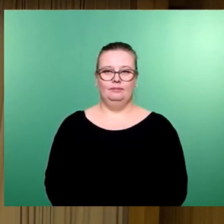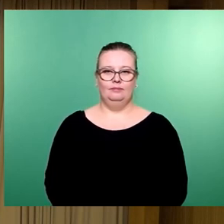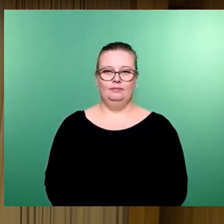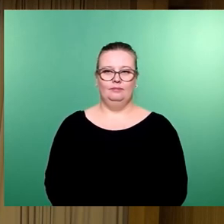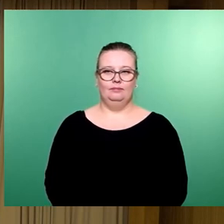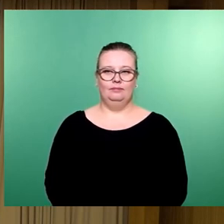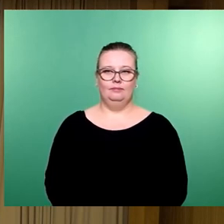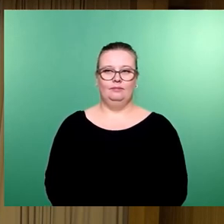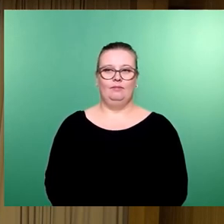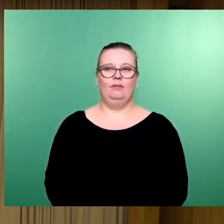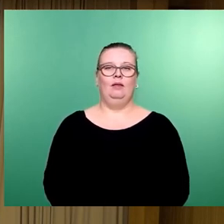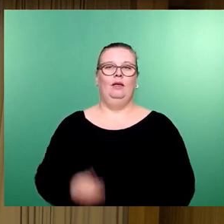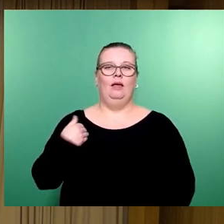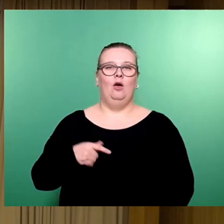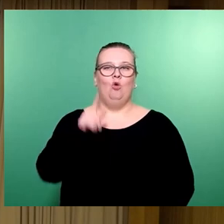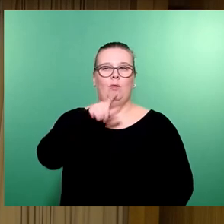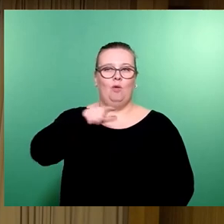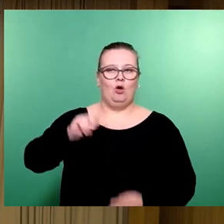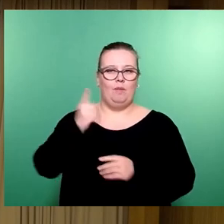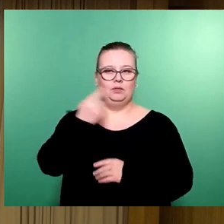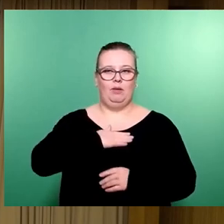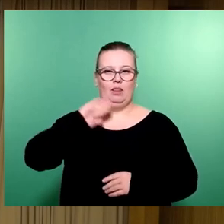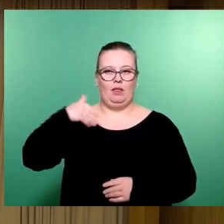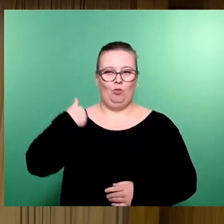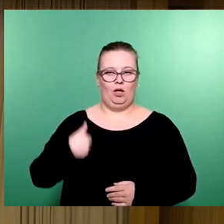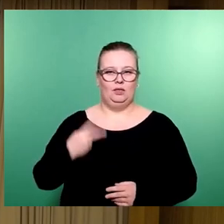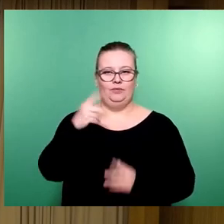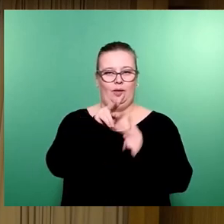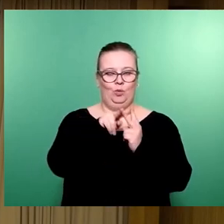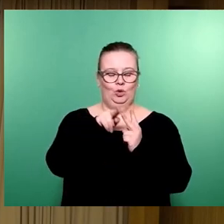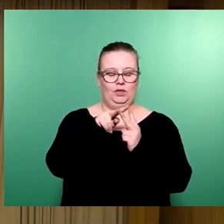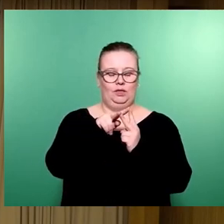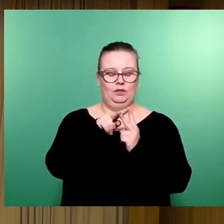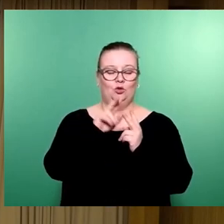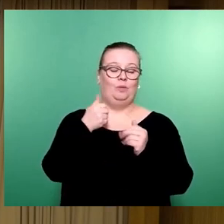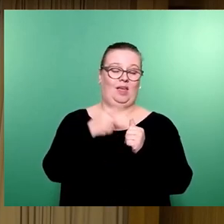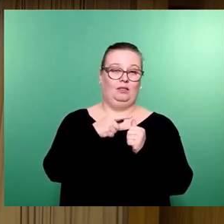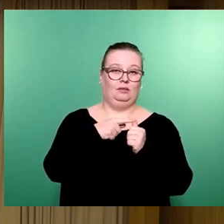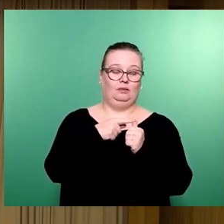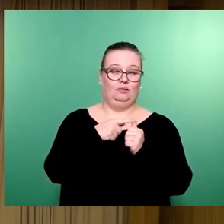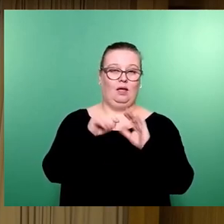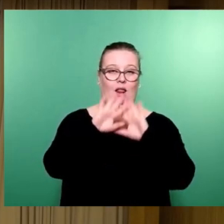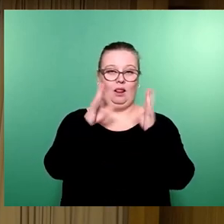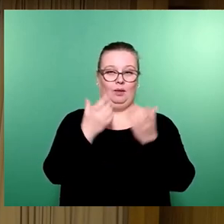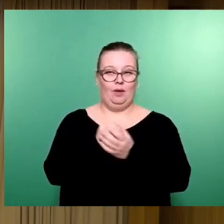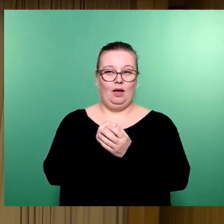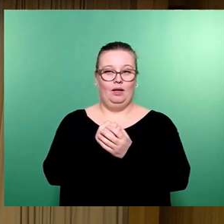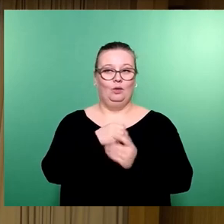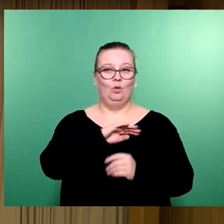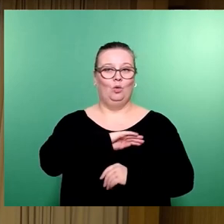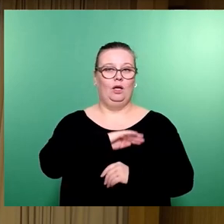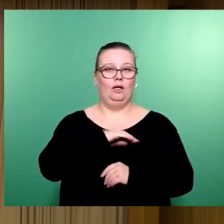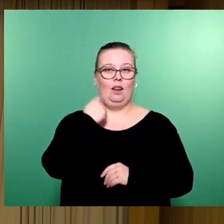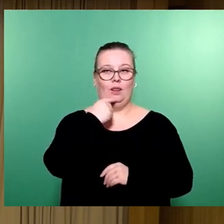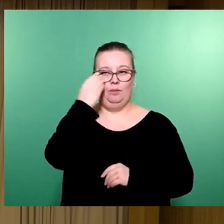Herr Oberbürgermeister, meine Damen und Herren, zwei Punkte. Zum einen allgemein, Herr Kollege Lippmann, ich finde